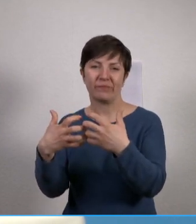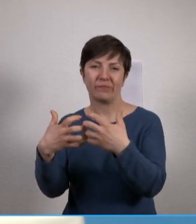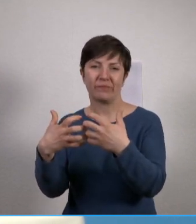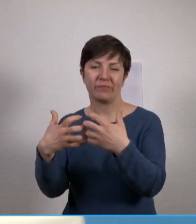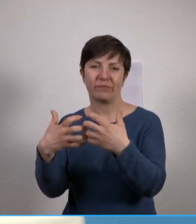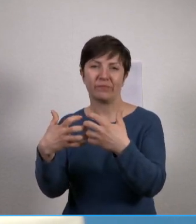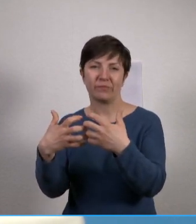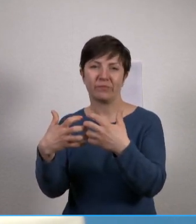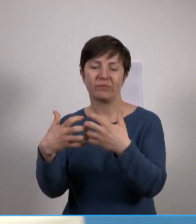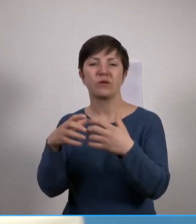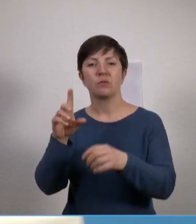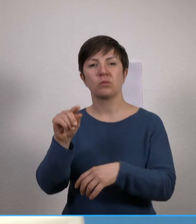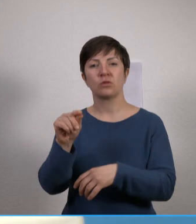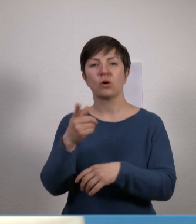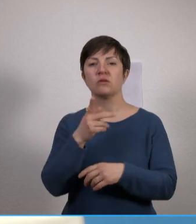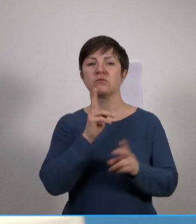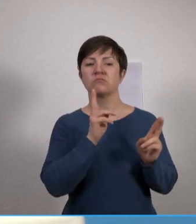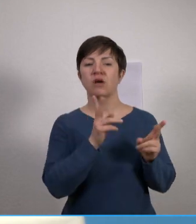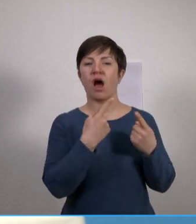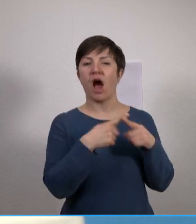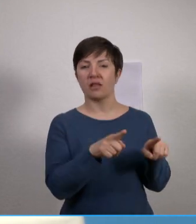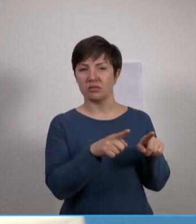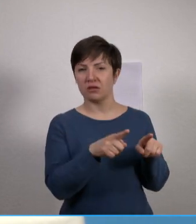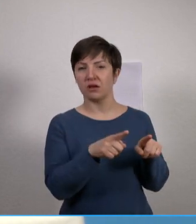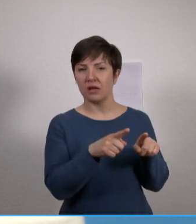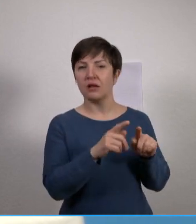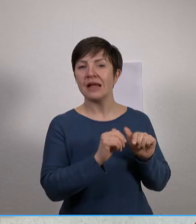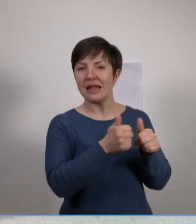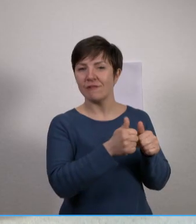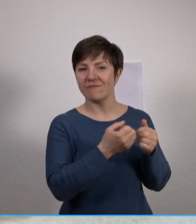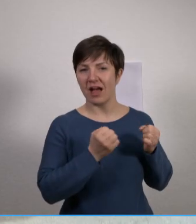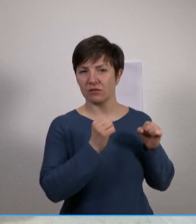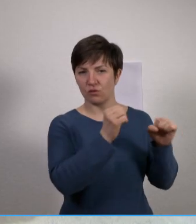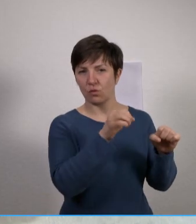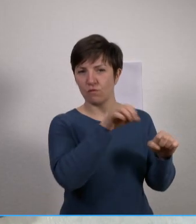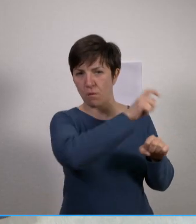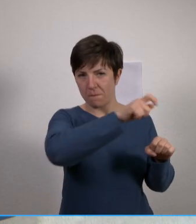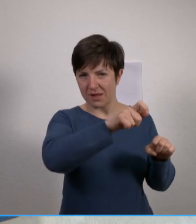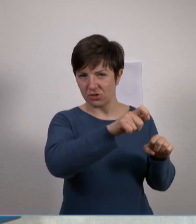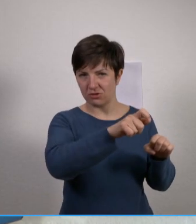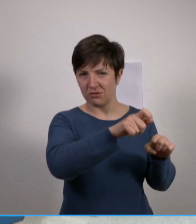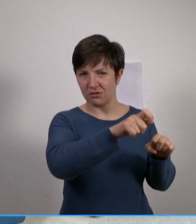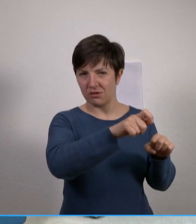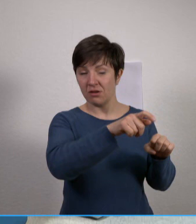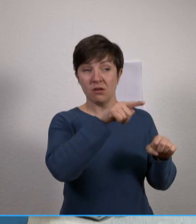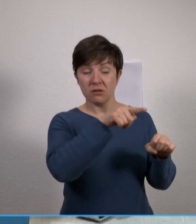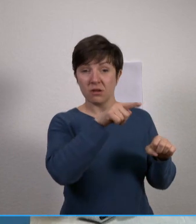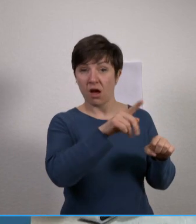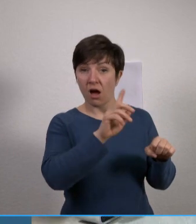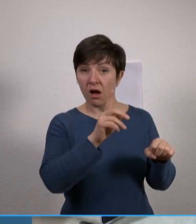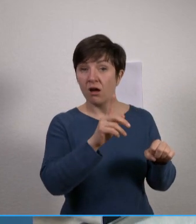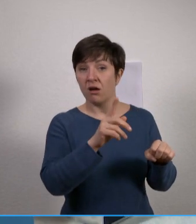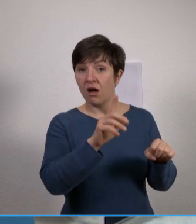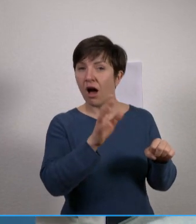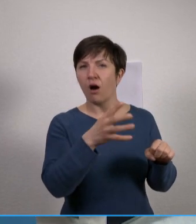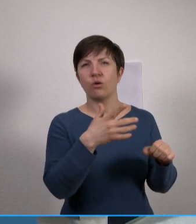humanitären Hilfsaktionen, an denen ich bis jetzt so teilgenommen habe, auch wenn da latente Kriegsaktionen unterwegs